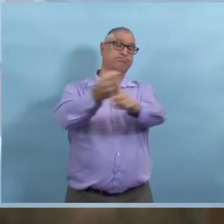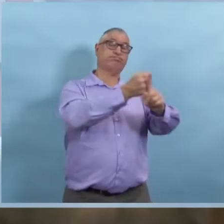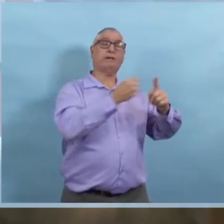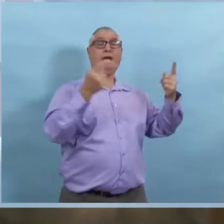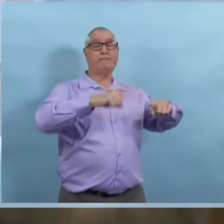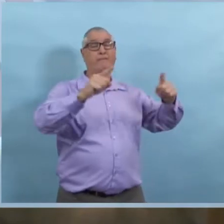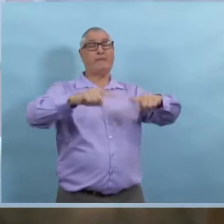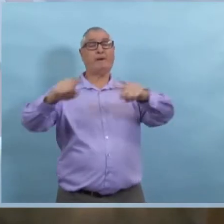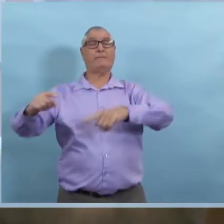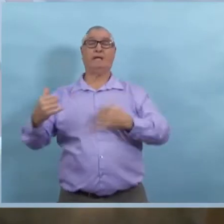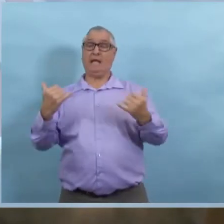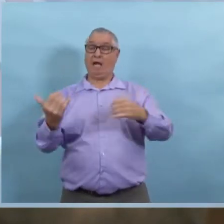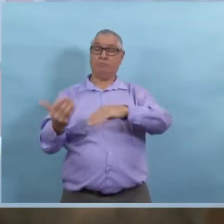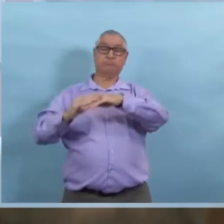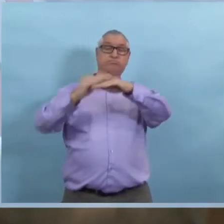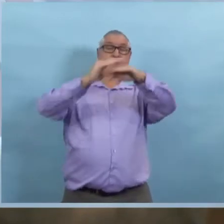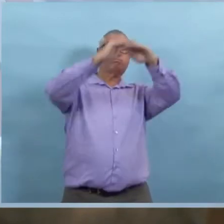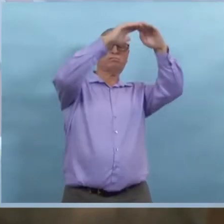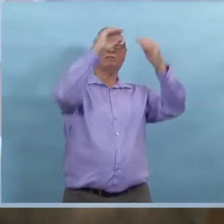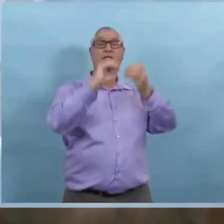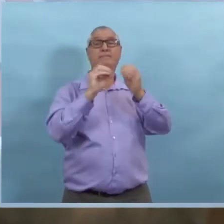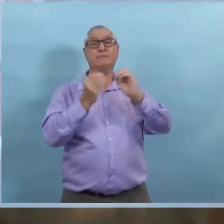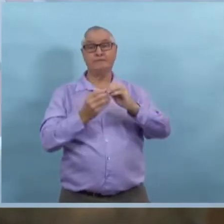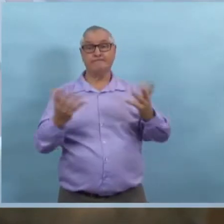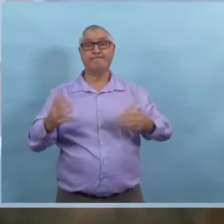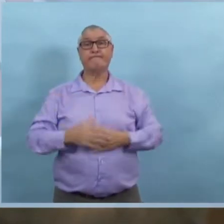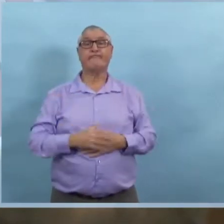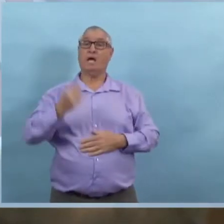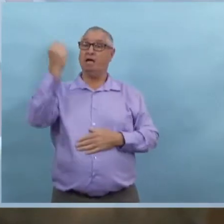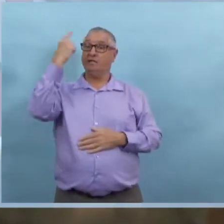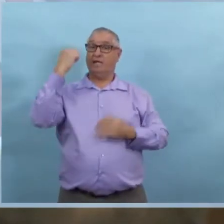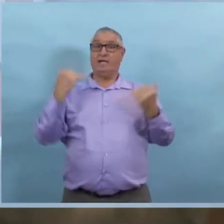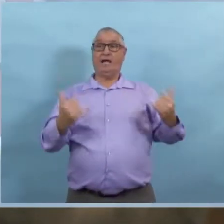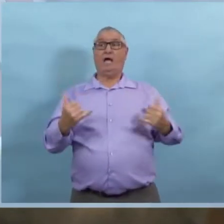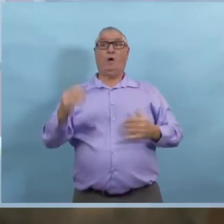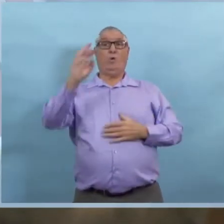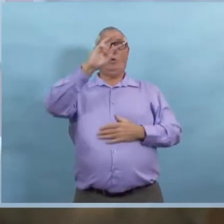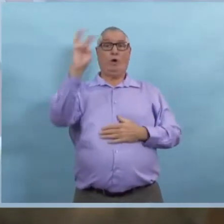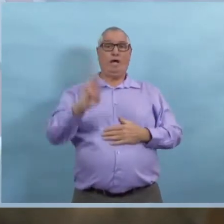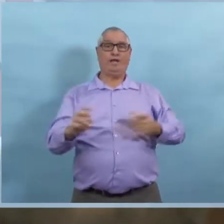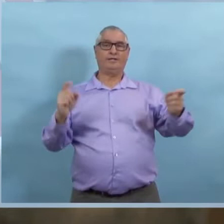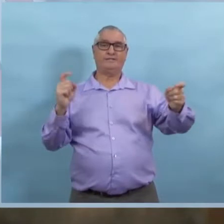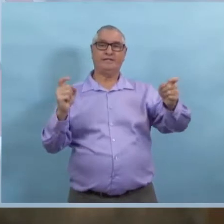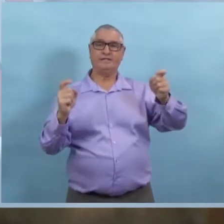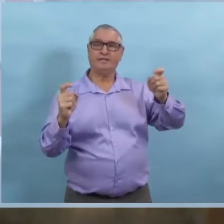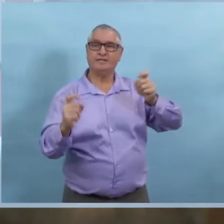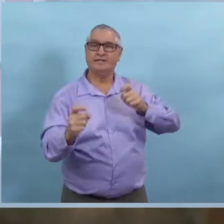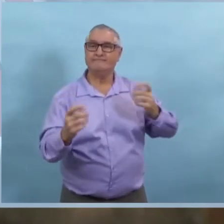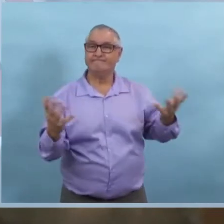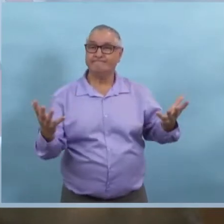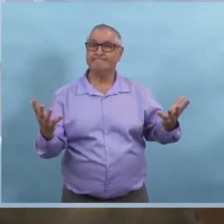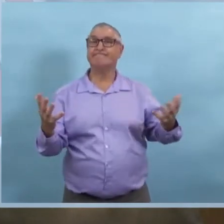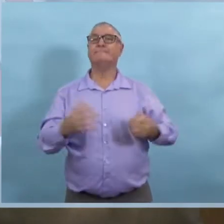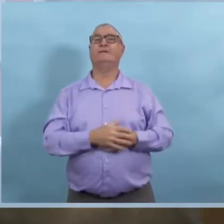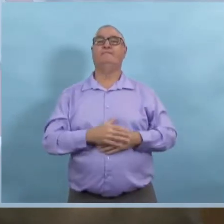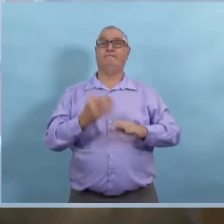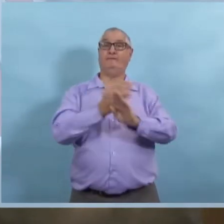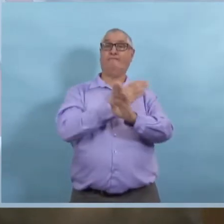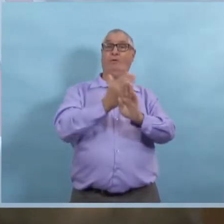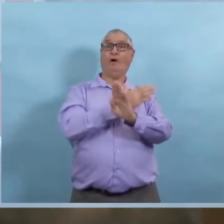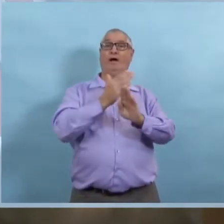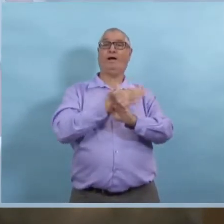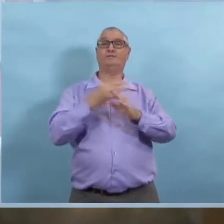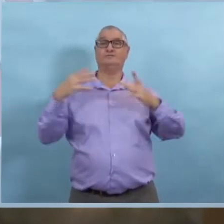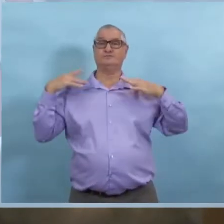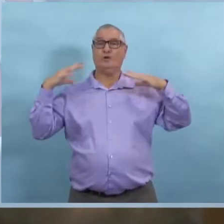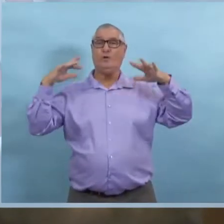également reconnaître que les gens sont fatigués. La météo est en train de changer, les gens sont fatigués de respecter toutes ces nouvelles règles.